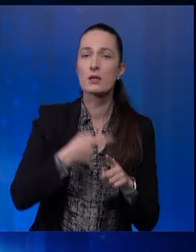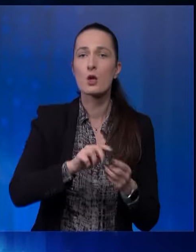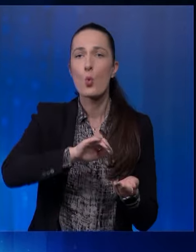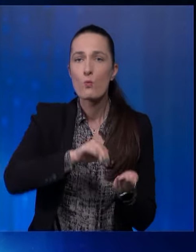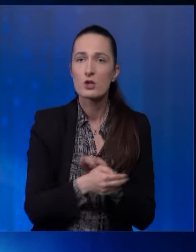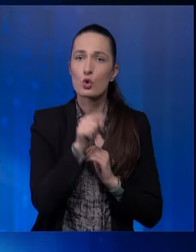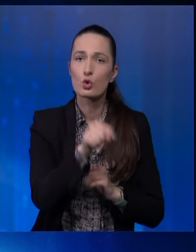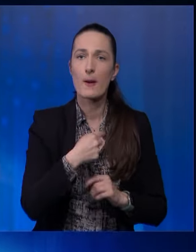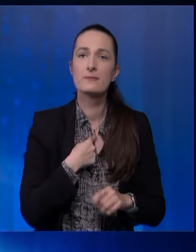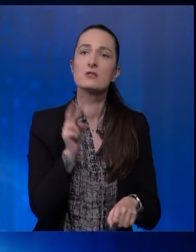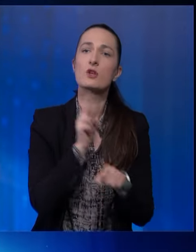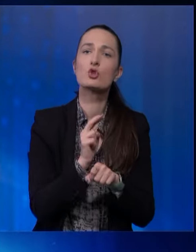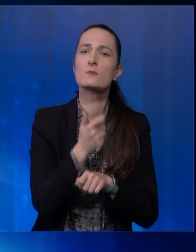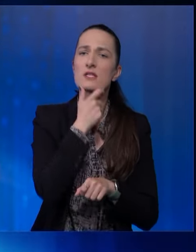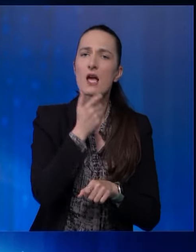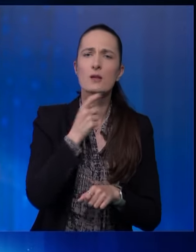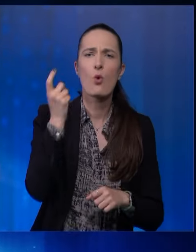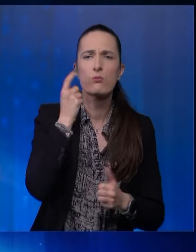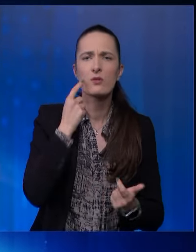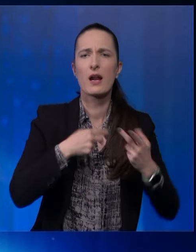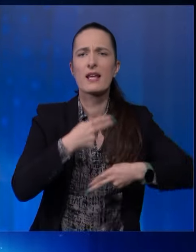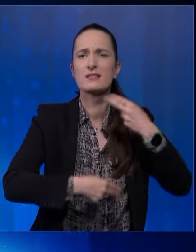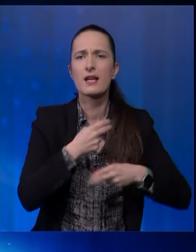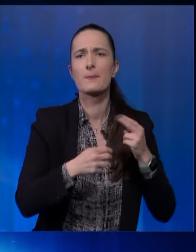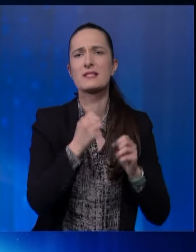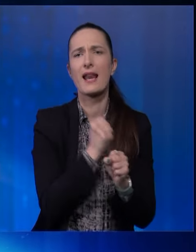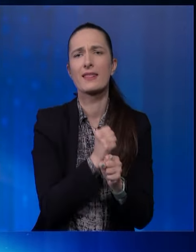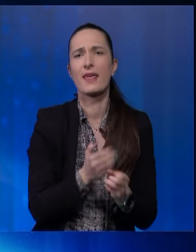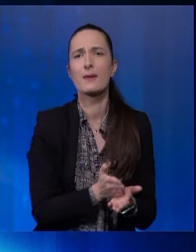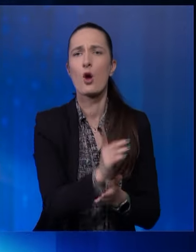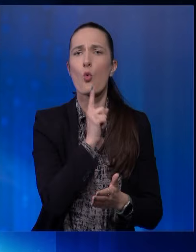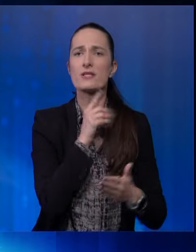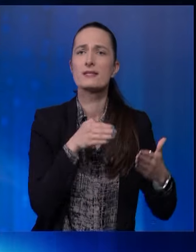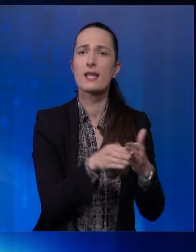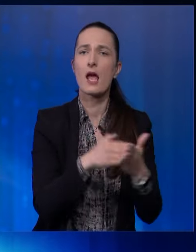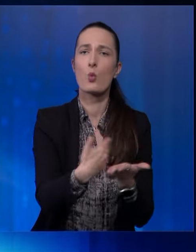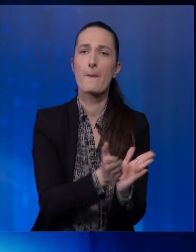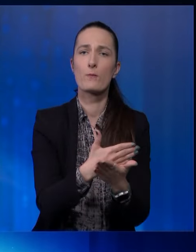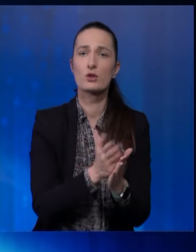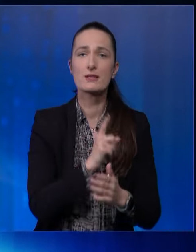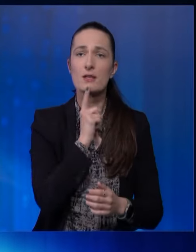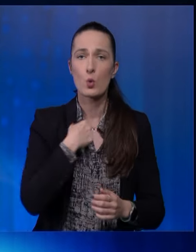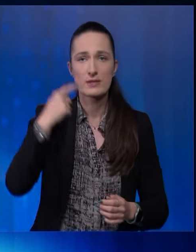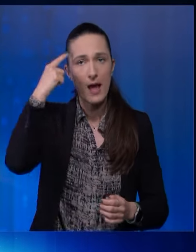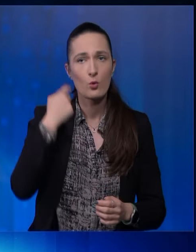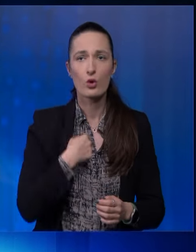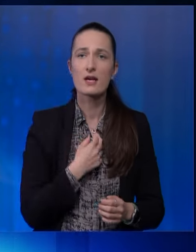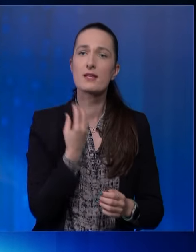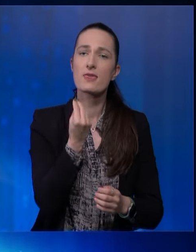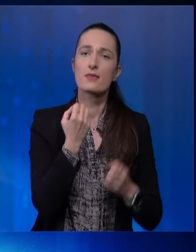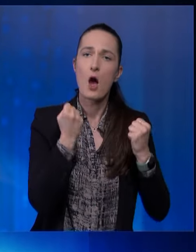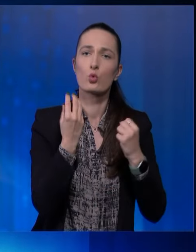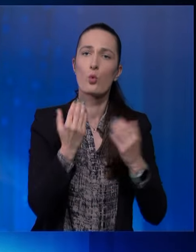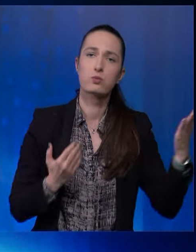umjesto toga mi svjedočimo starim, oprobanim, recikliranim strategijama koje ciljaju na podjele, za koje znamo da kod nas jako dobro